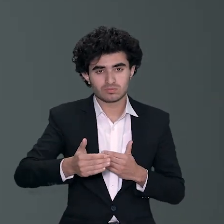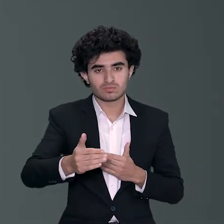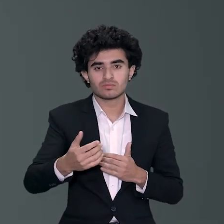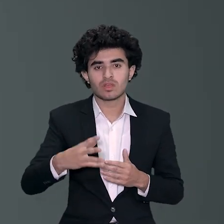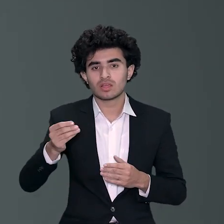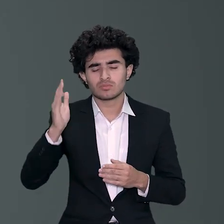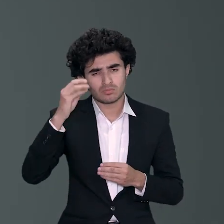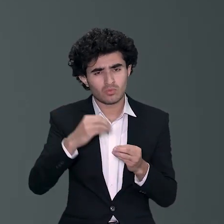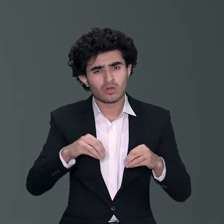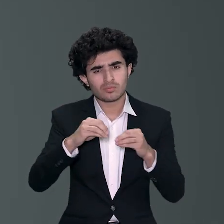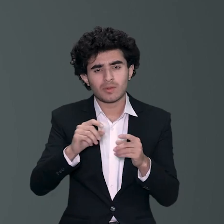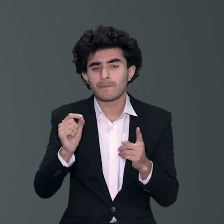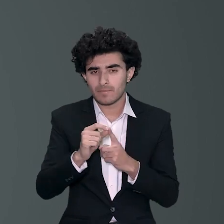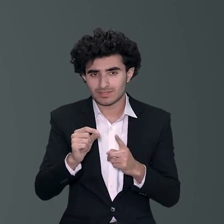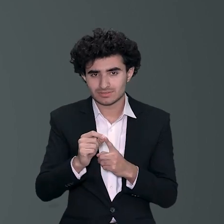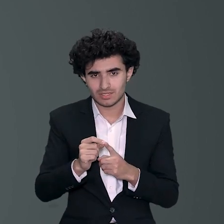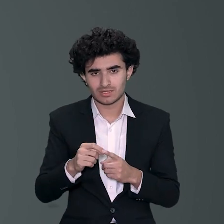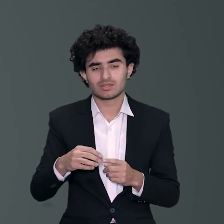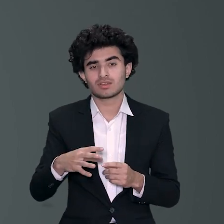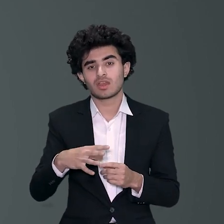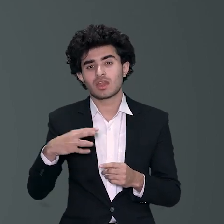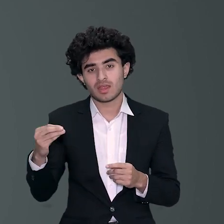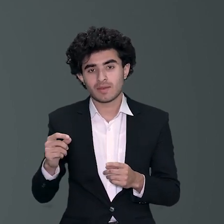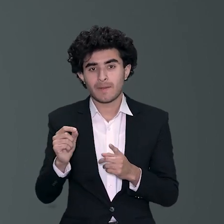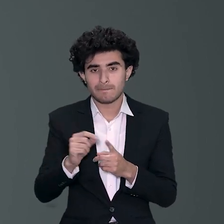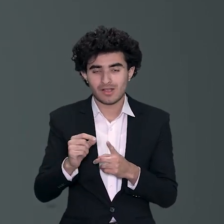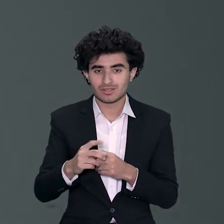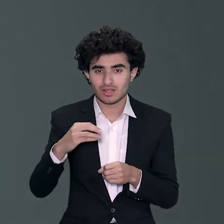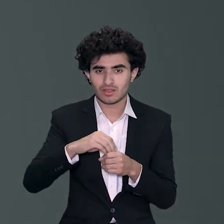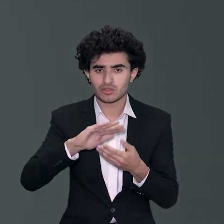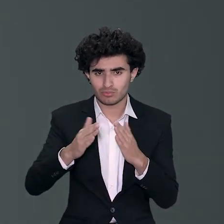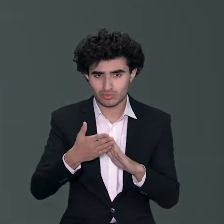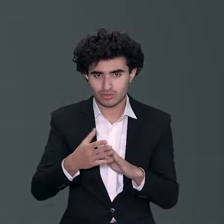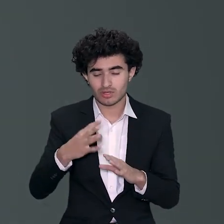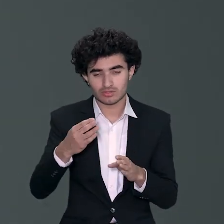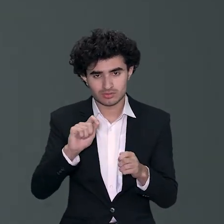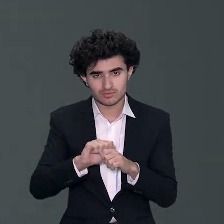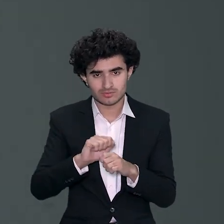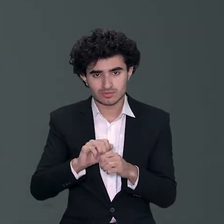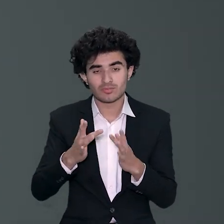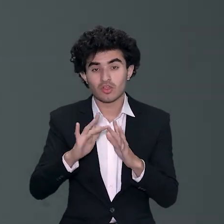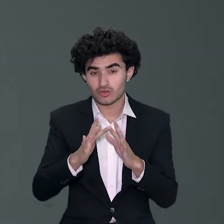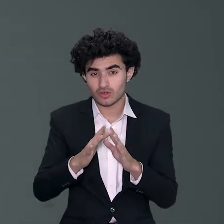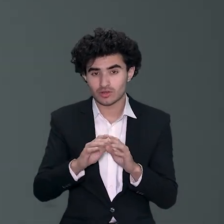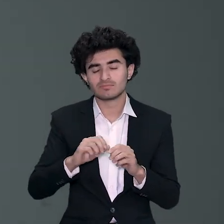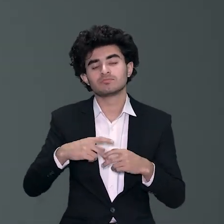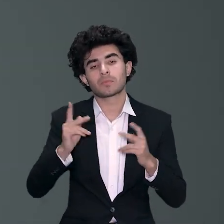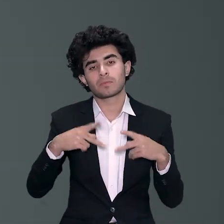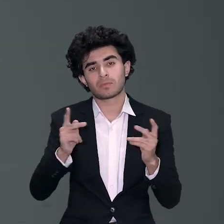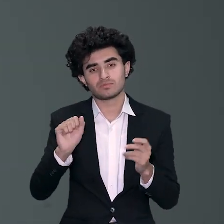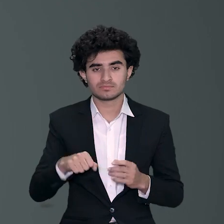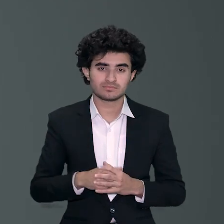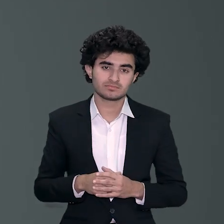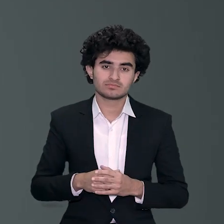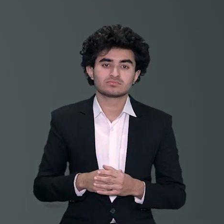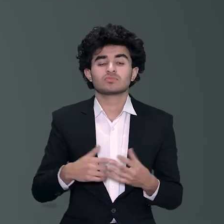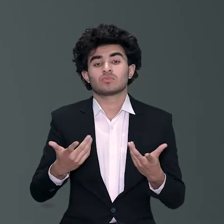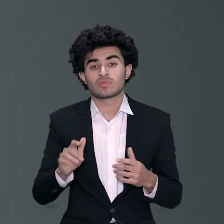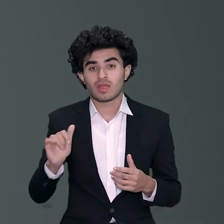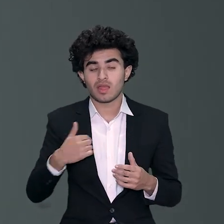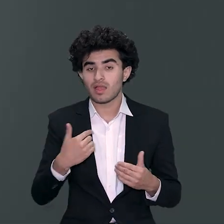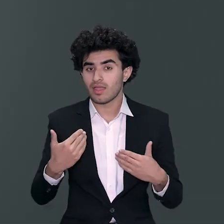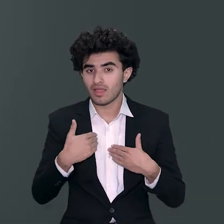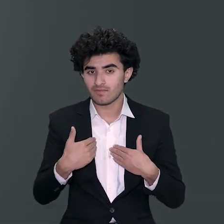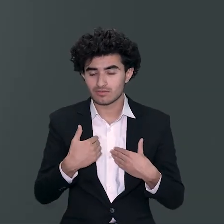ہیں اور ہم اس جرنی پہ ہم اور بے انتہا نالج پاکستان کے تھرو پاکستانی کمیونٹی کے تھرو ہم جنریٹ کر کے انٹرنیٹ پہ